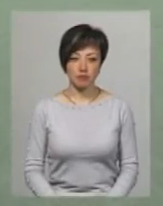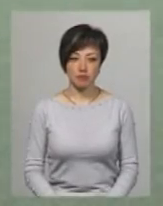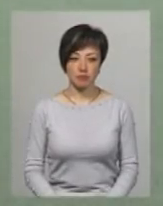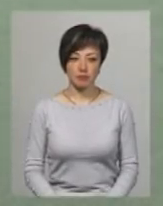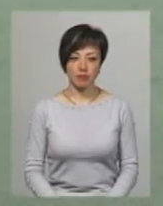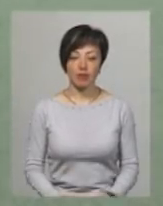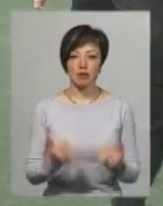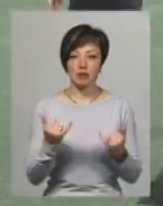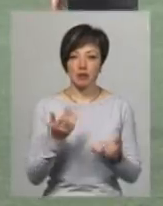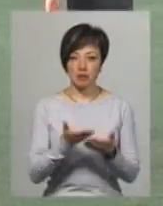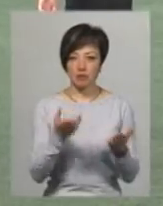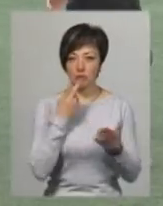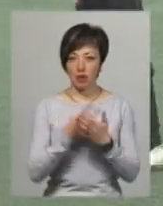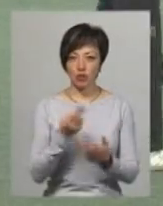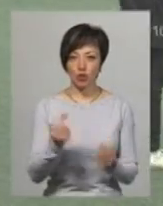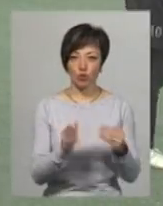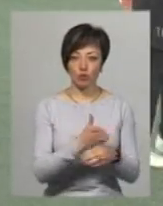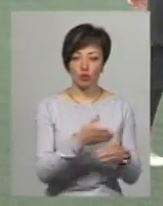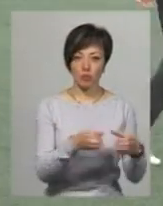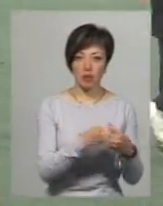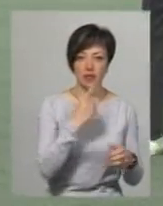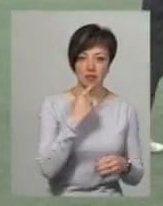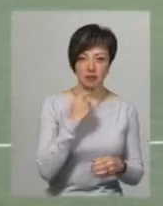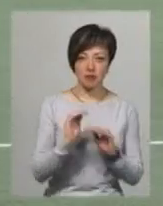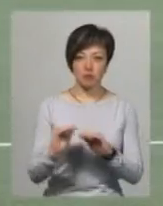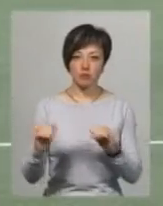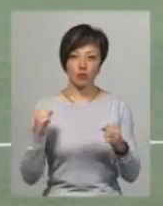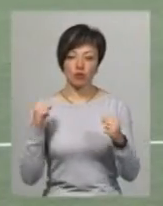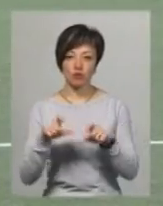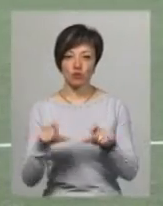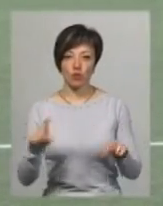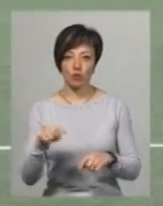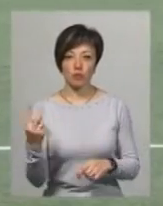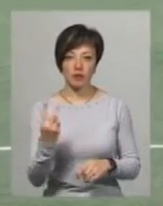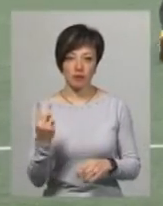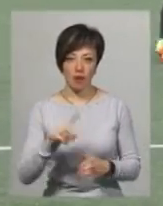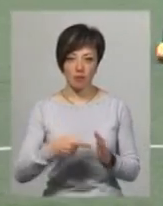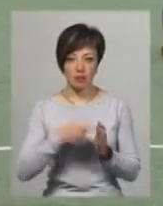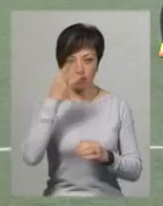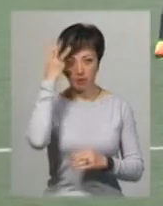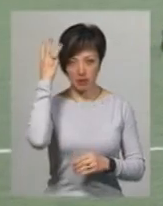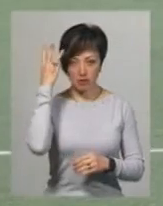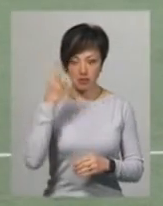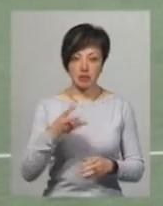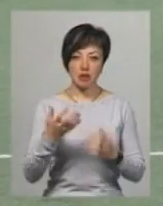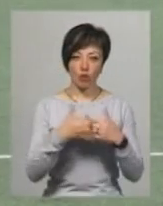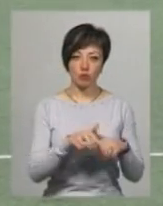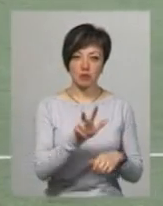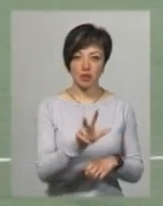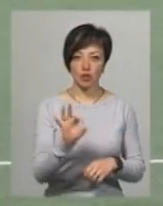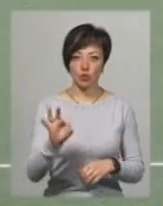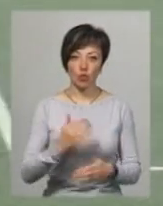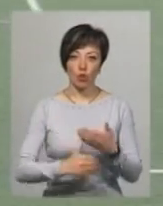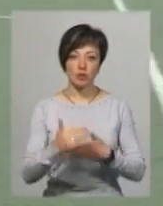Зараз ви бачите гру між командами «Красилів» та дитячо-юнацької спортивної школи номер два міста Хмельницького. З рахунком 3-0